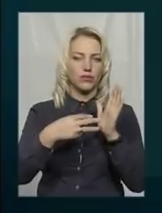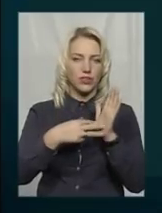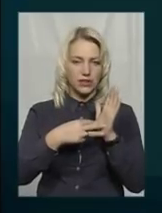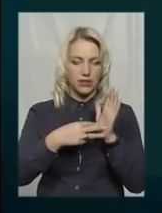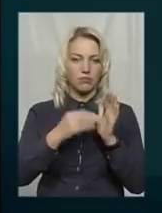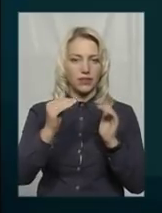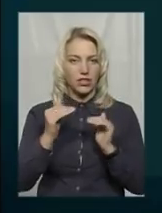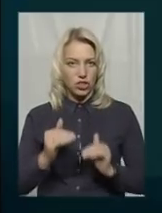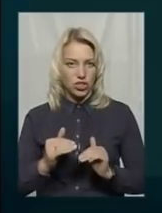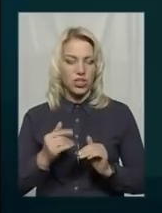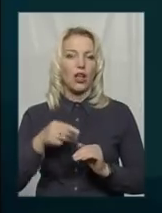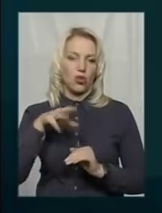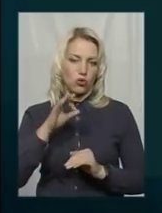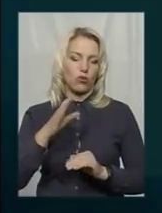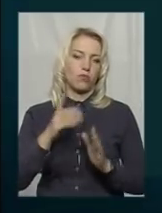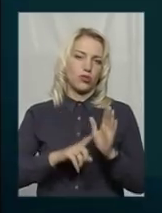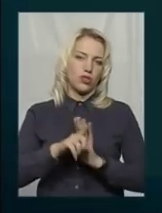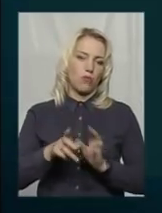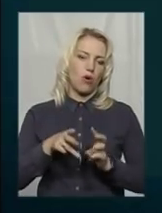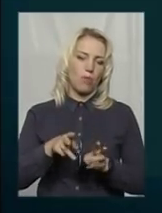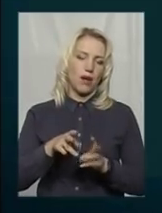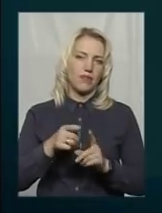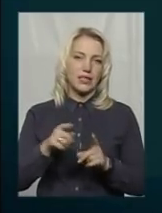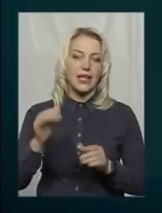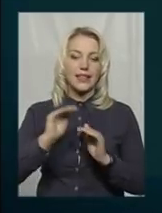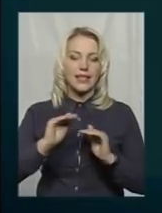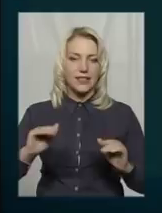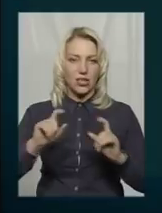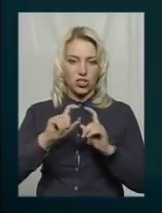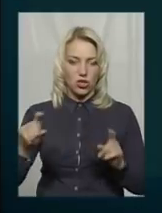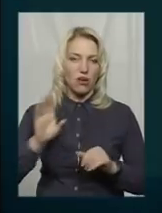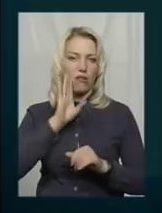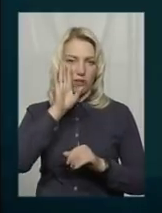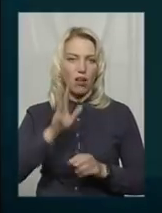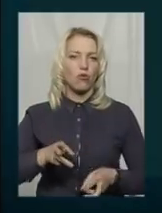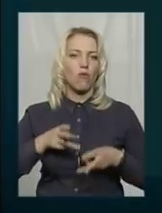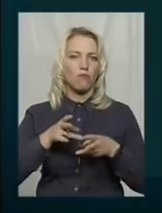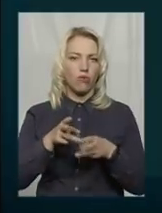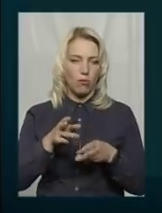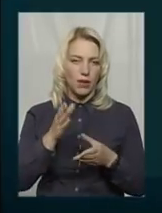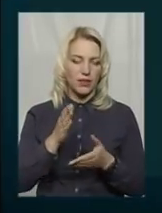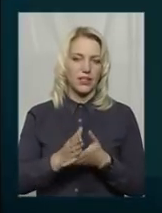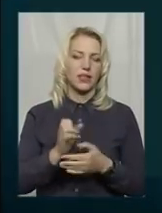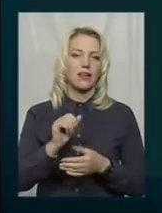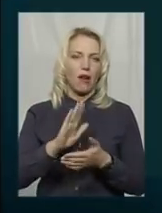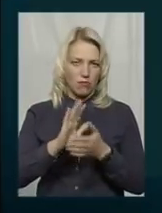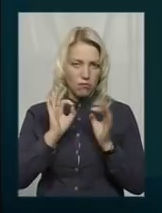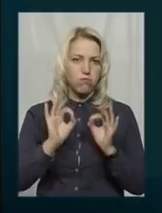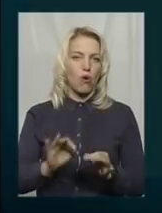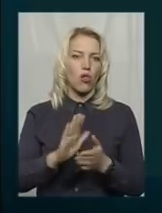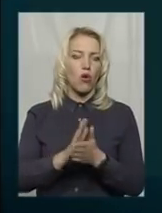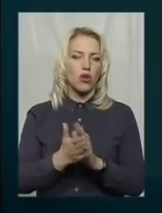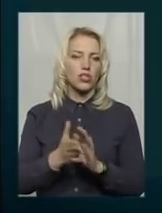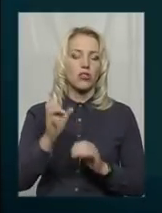сезон. Зараз ми дитячі садочки переранком пропалили все, як положено. В стаціонарних відділеннях лікарень вже